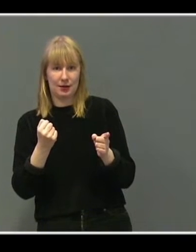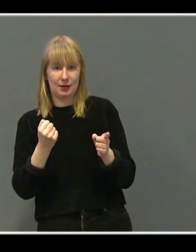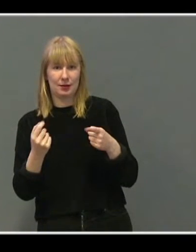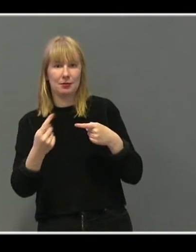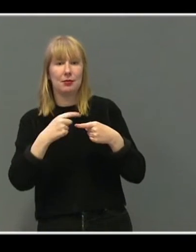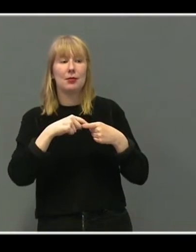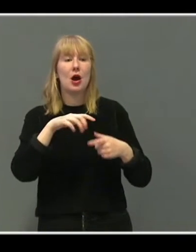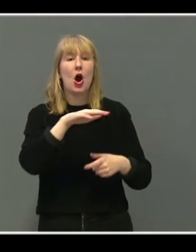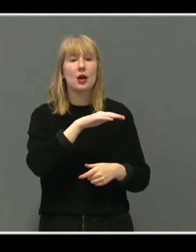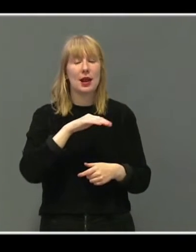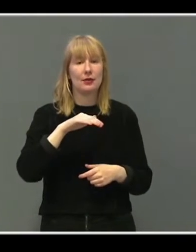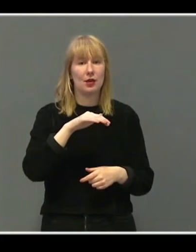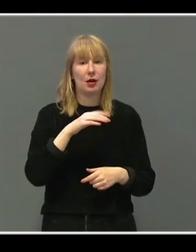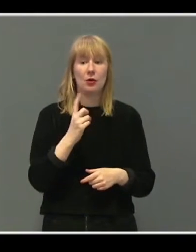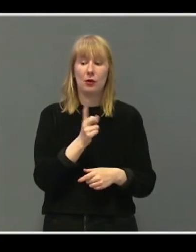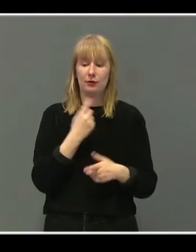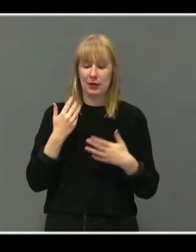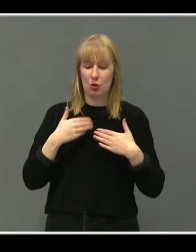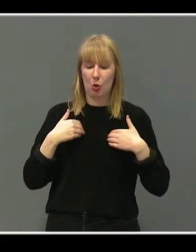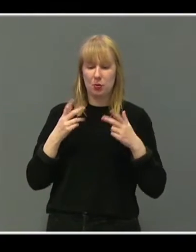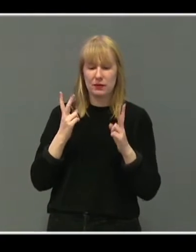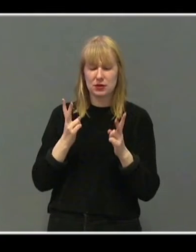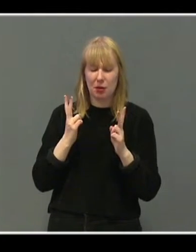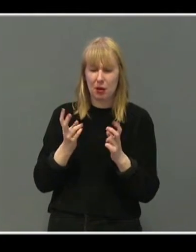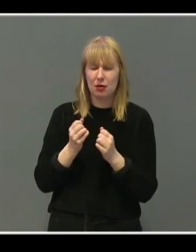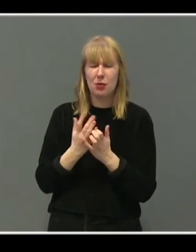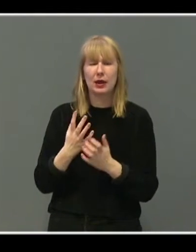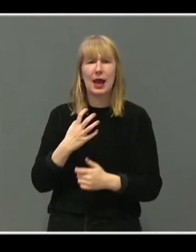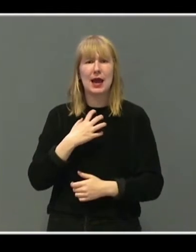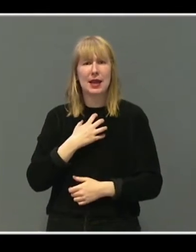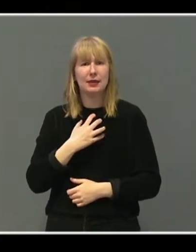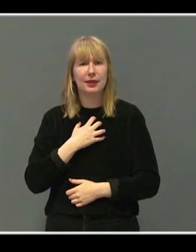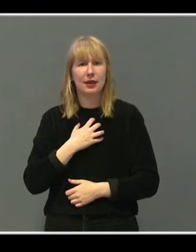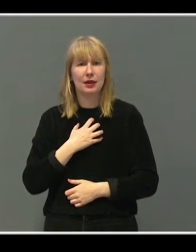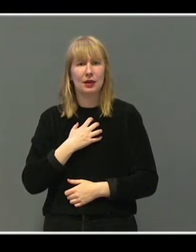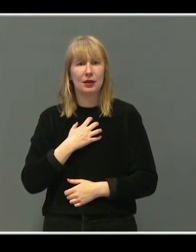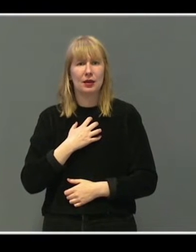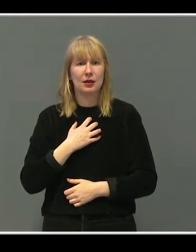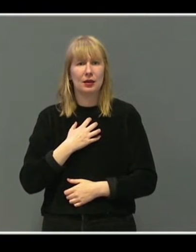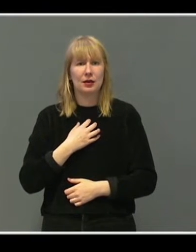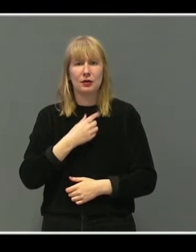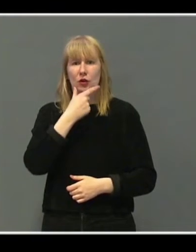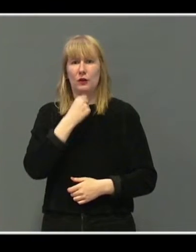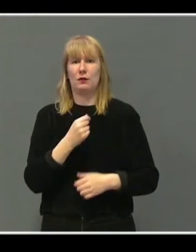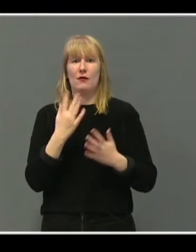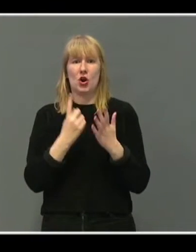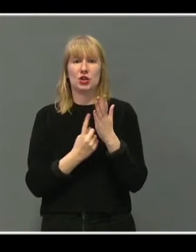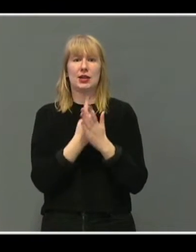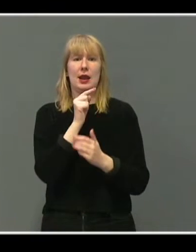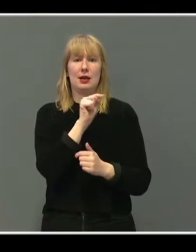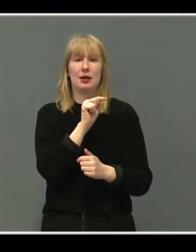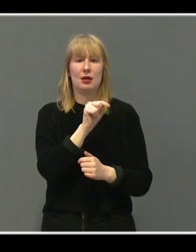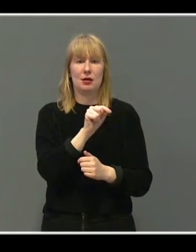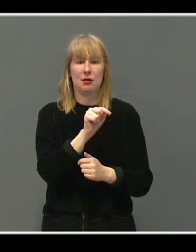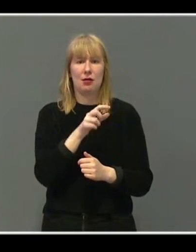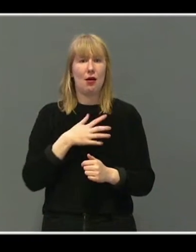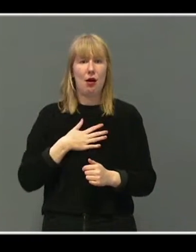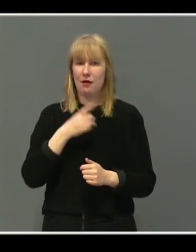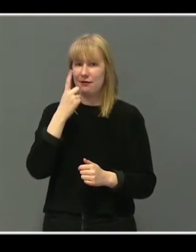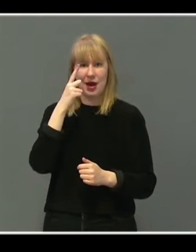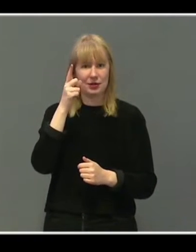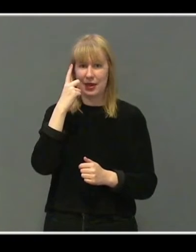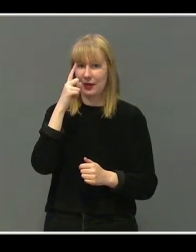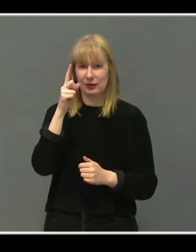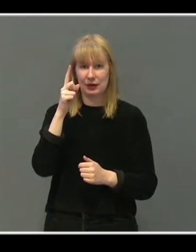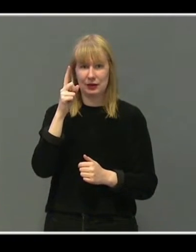møter at folk er redde, for de har ikke kontroll på hva som foregår der inne. De har ikke ferdighetene,